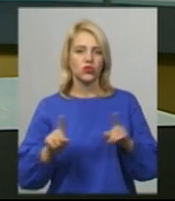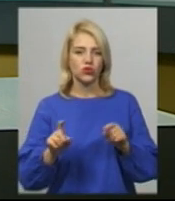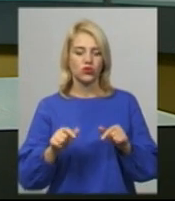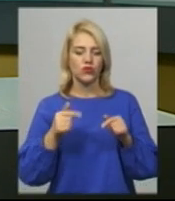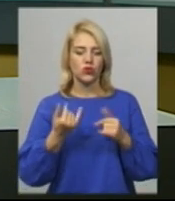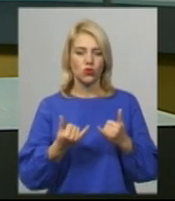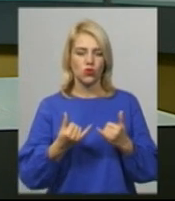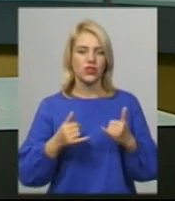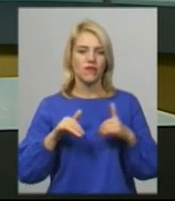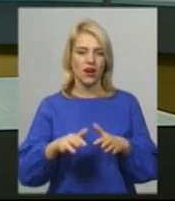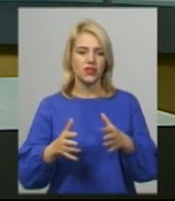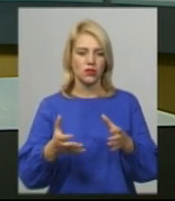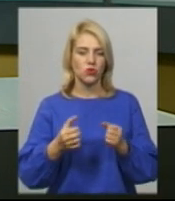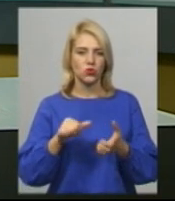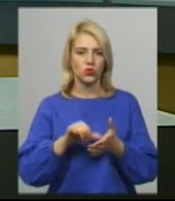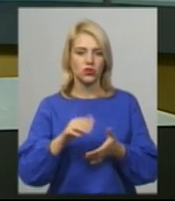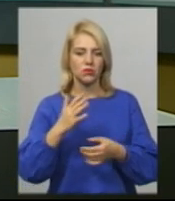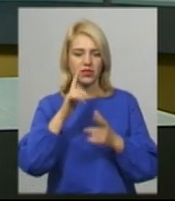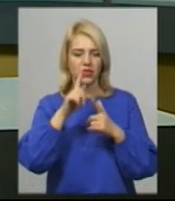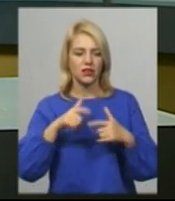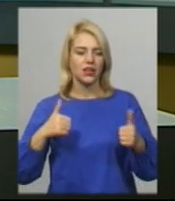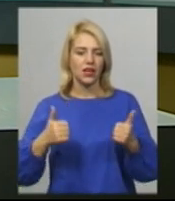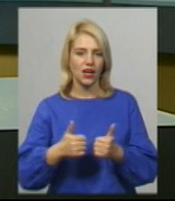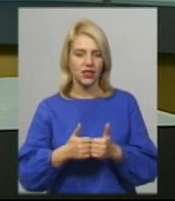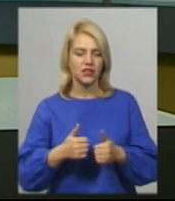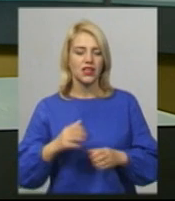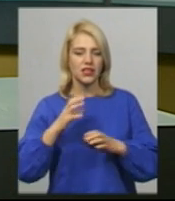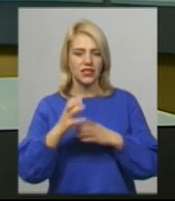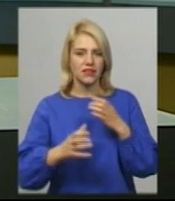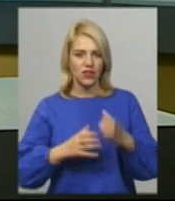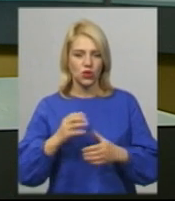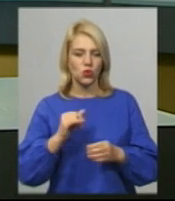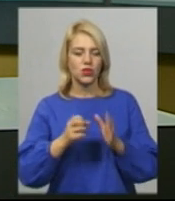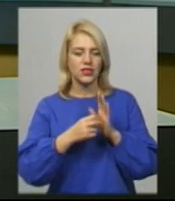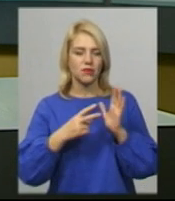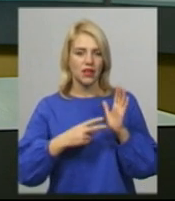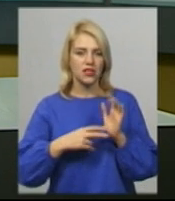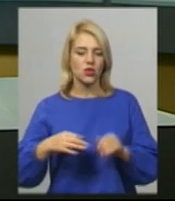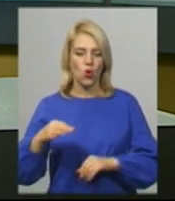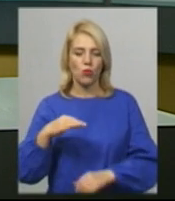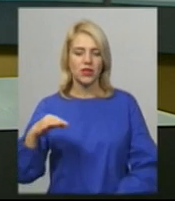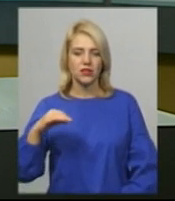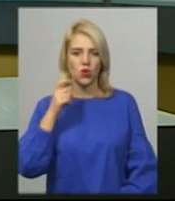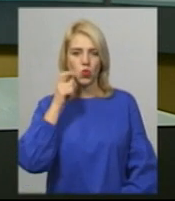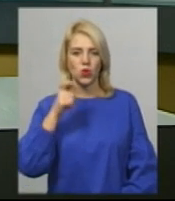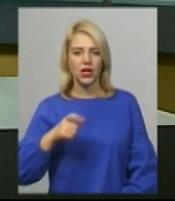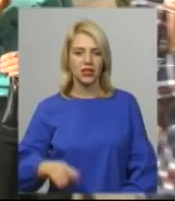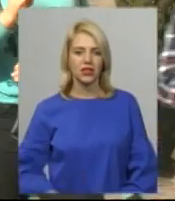акції беруть участь 50 країн світу та 17 областей України. Хмельницьку акцію бачила Анастасія Збродова.